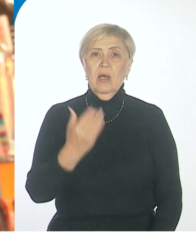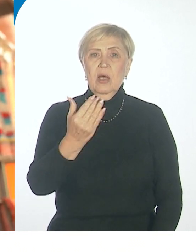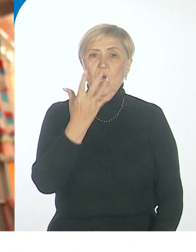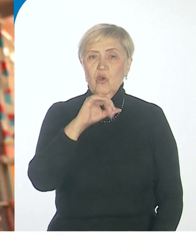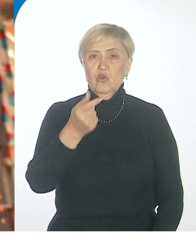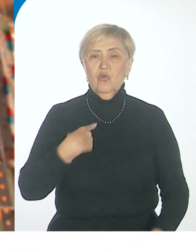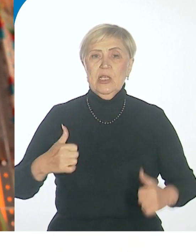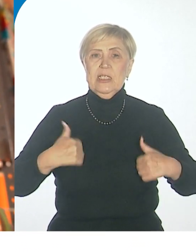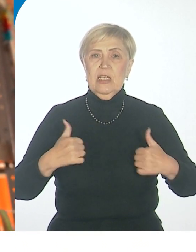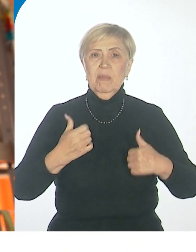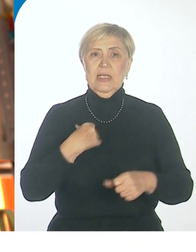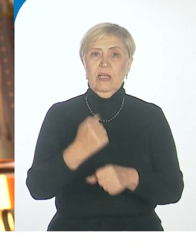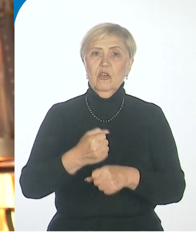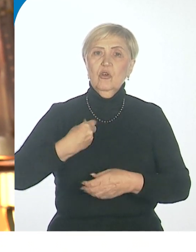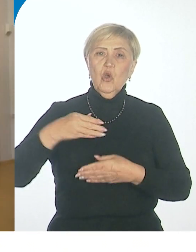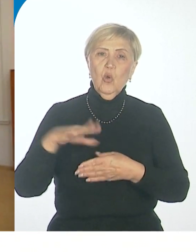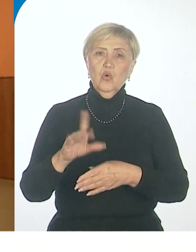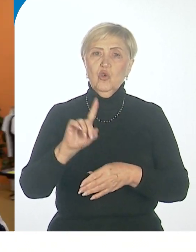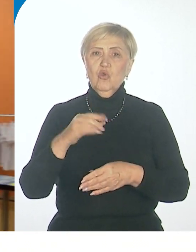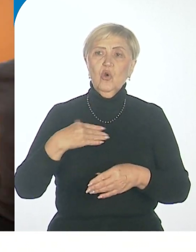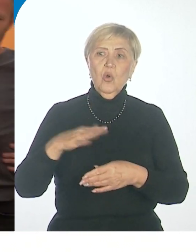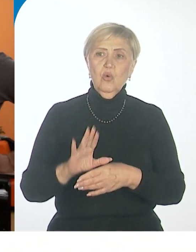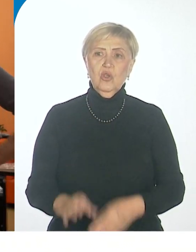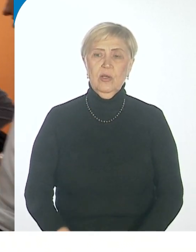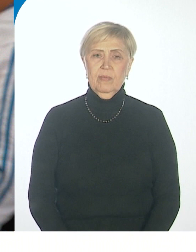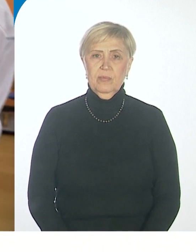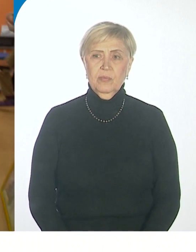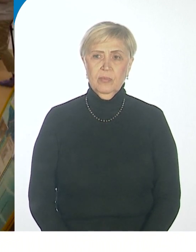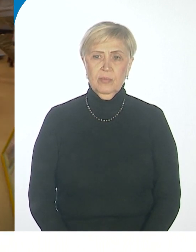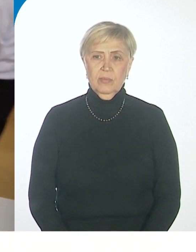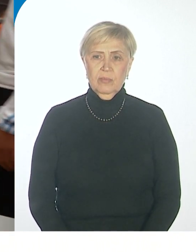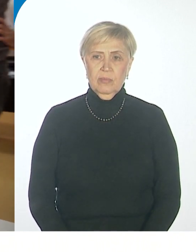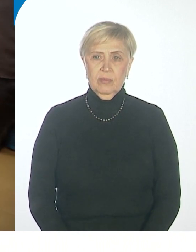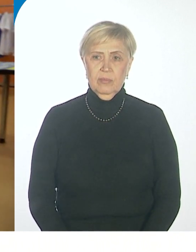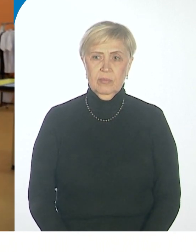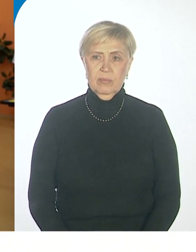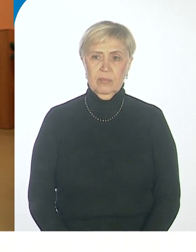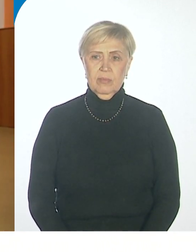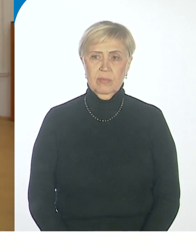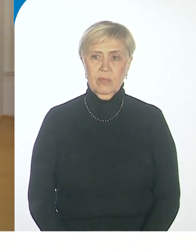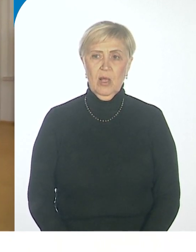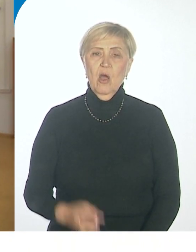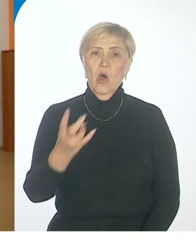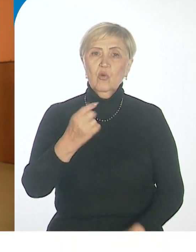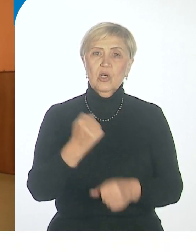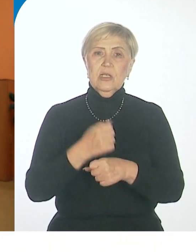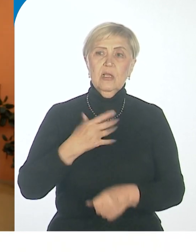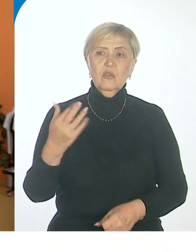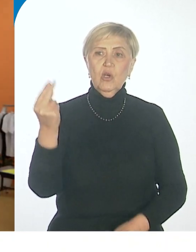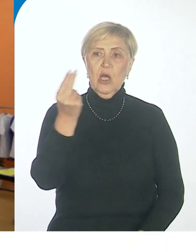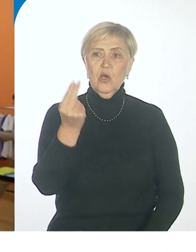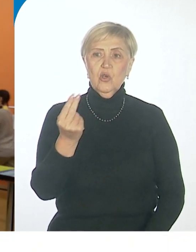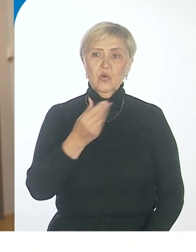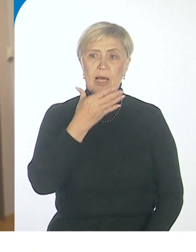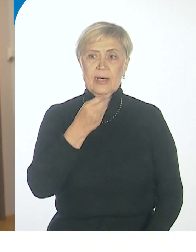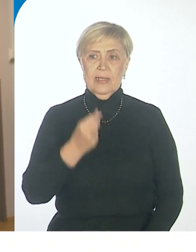стремятся делать лучше и лучше что-то. Так, это рисунок обязательно сейчас взять. А какой рисунок покажи? Вот, там